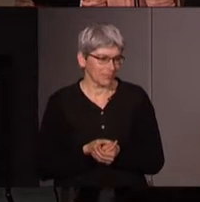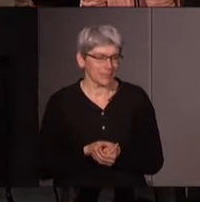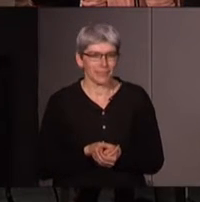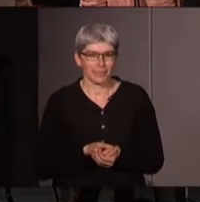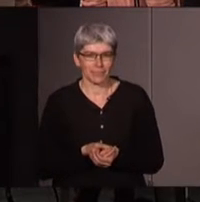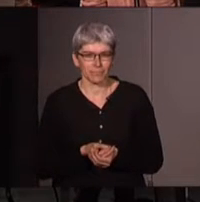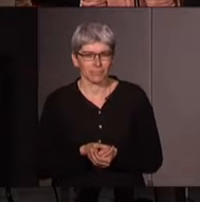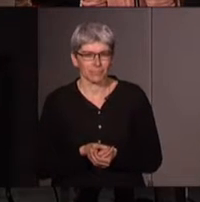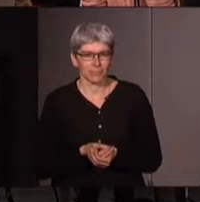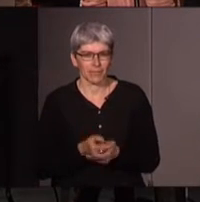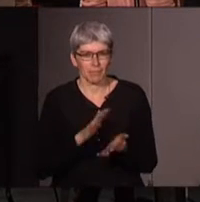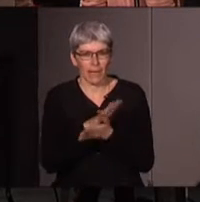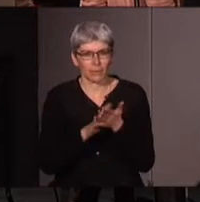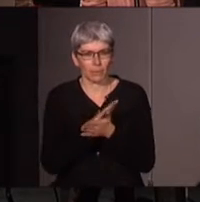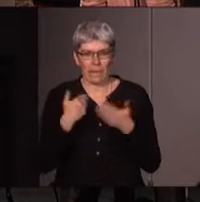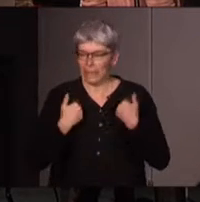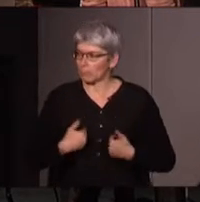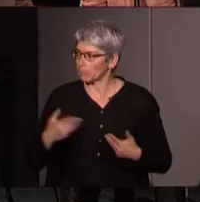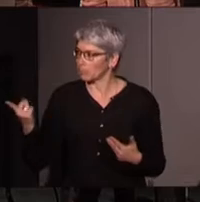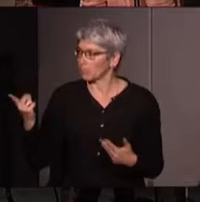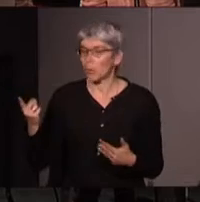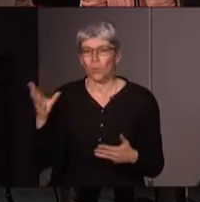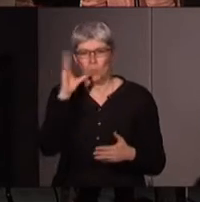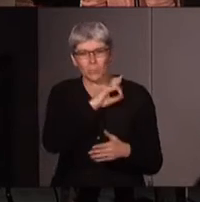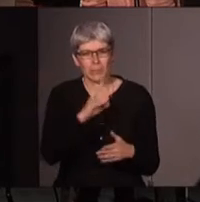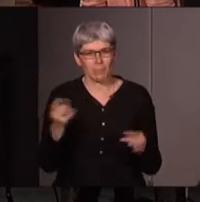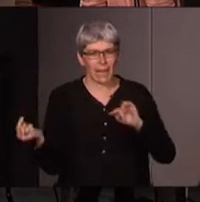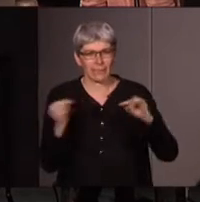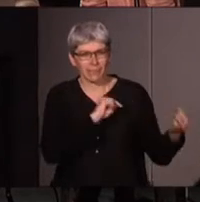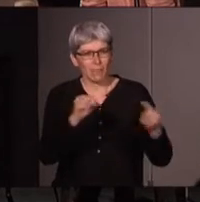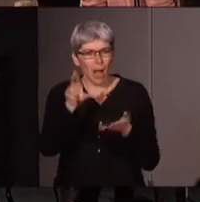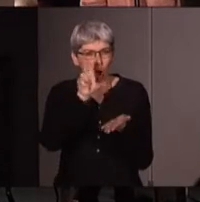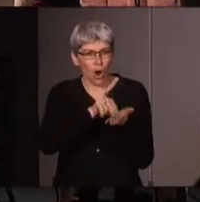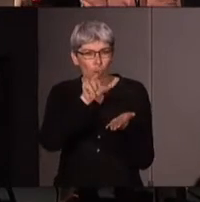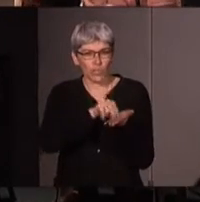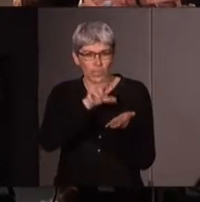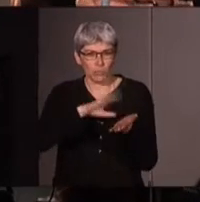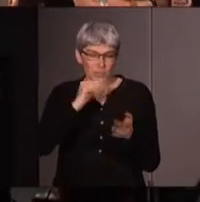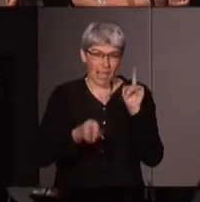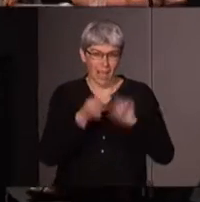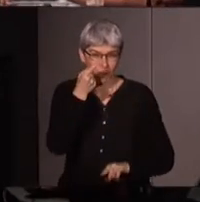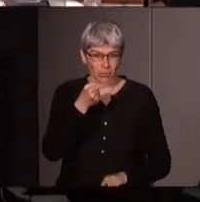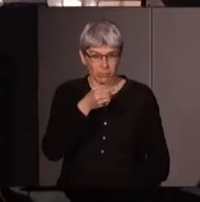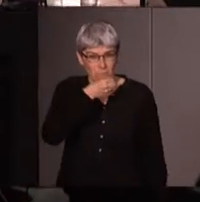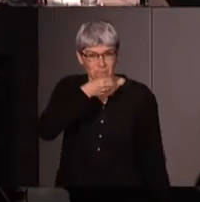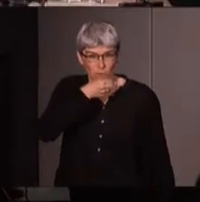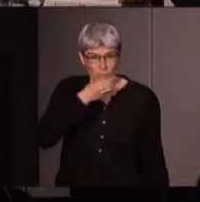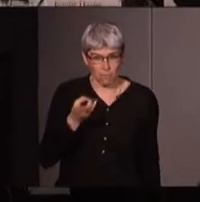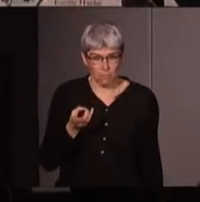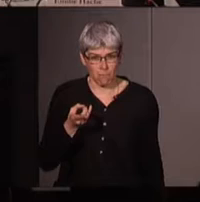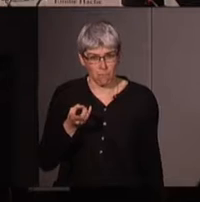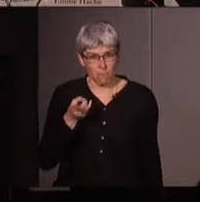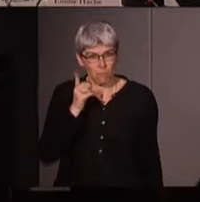voilà excusez-moi madame je me permets juste de vous rappeler que le débat est enregistré donc ce serait important de parler dans le micro sinon nos